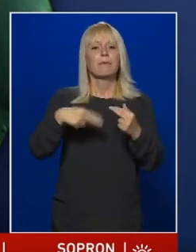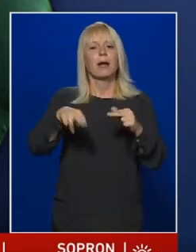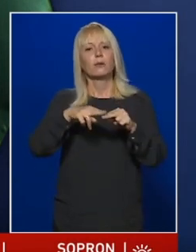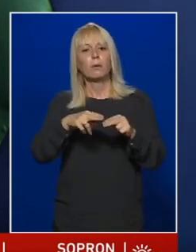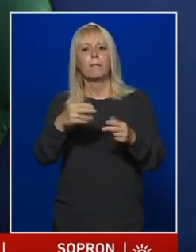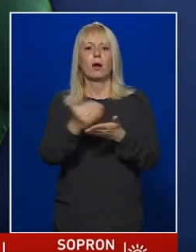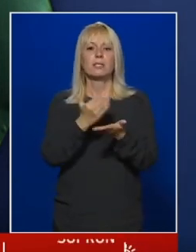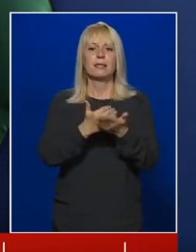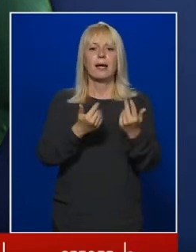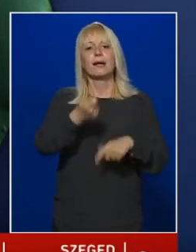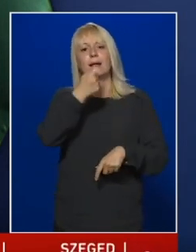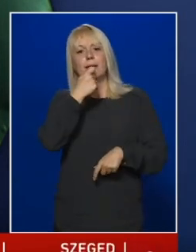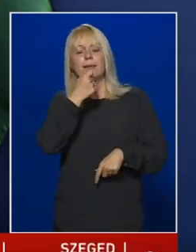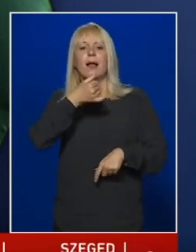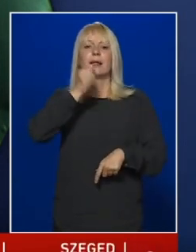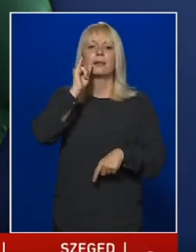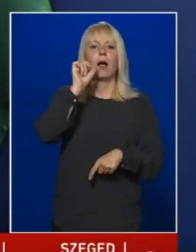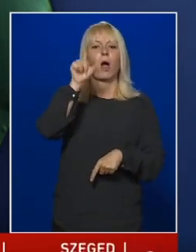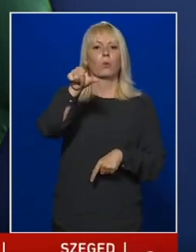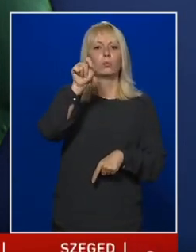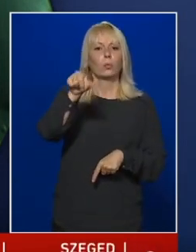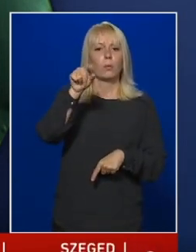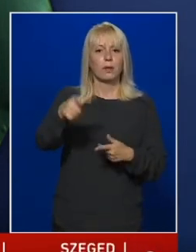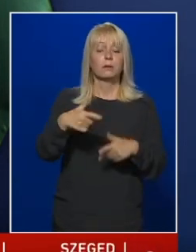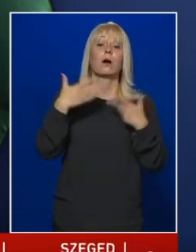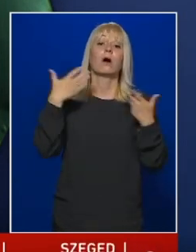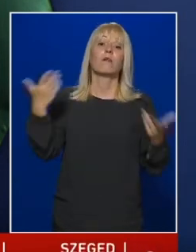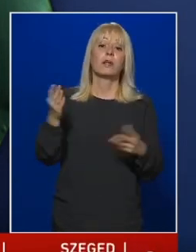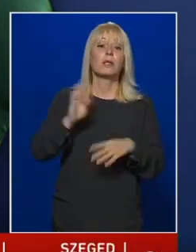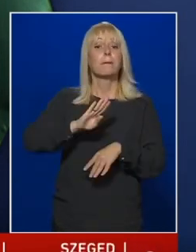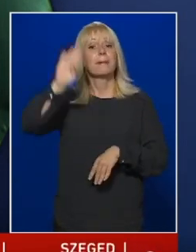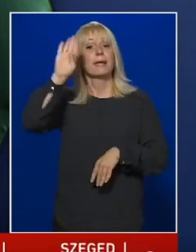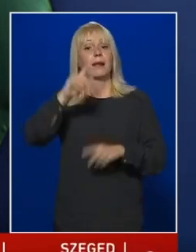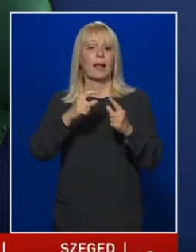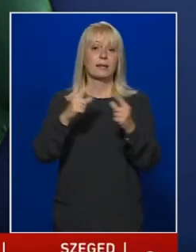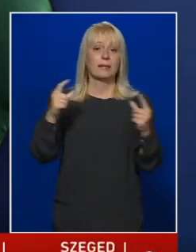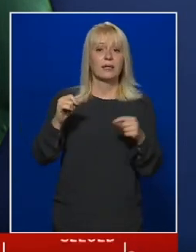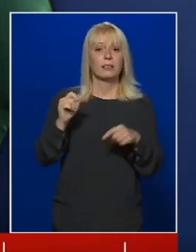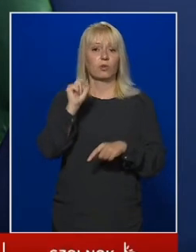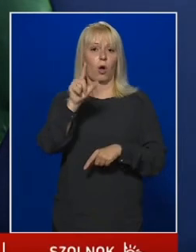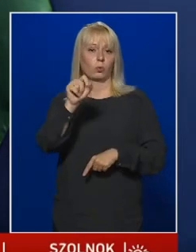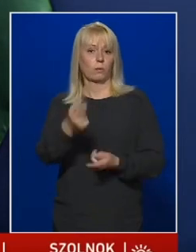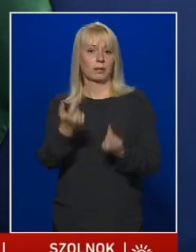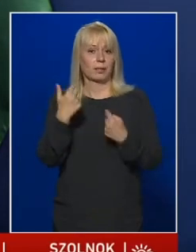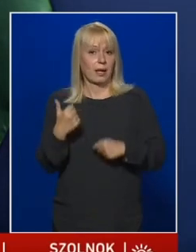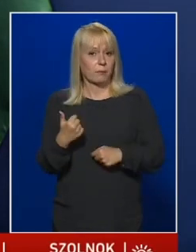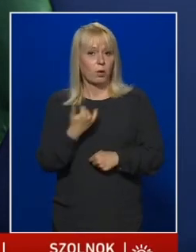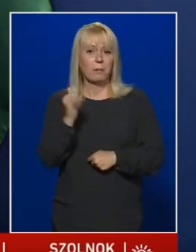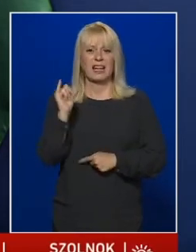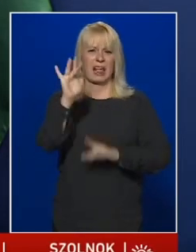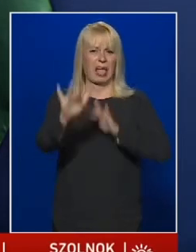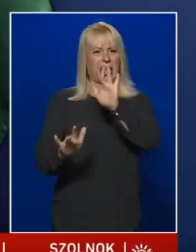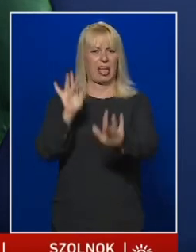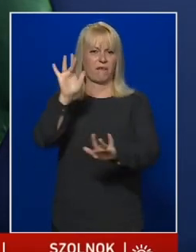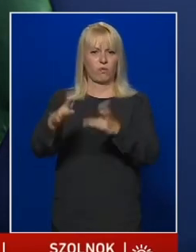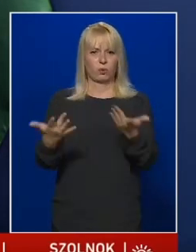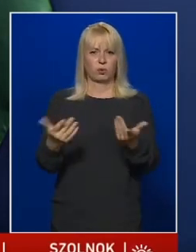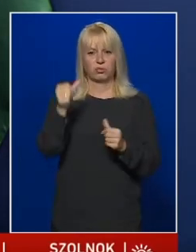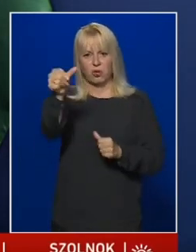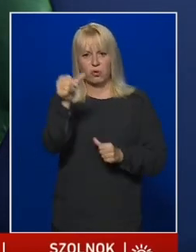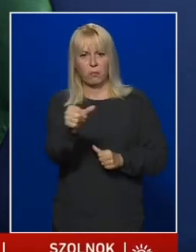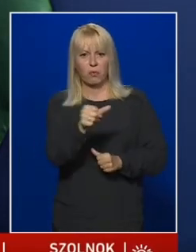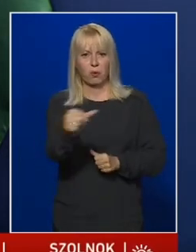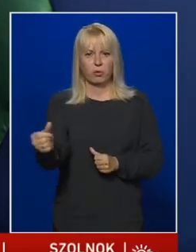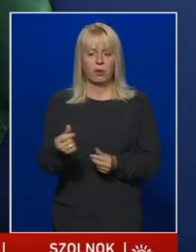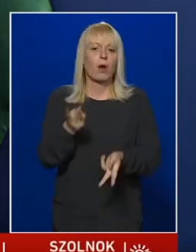italautómatákat. De például közlekedési vérletet, jegyet is sokan vesznek automatából. Ezeket mindenki összefogdossa, nyomkodja.